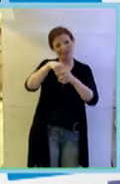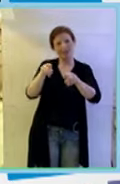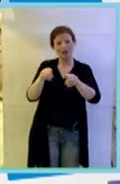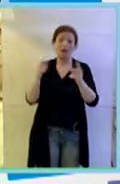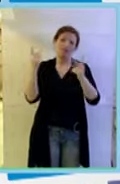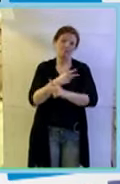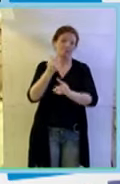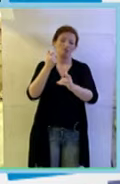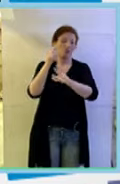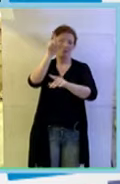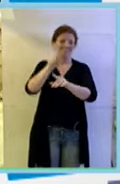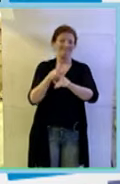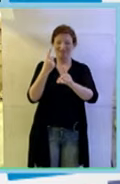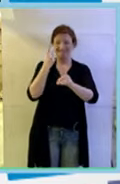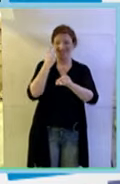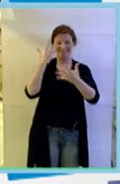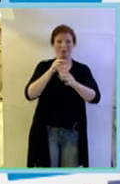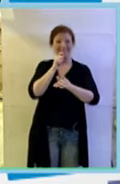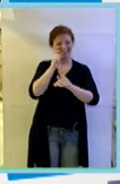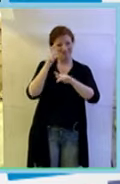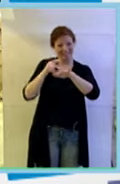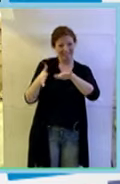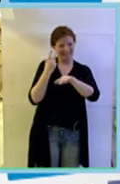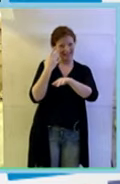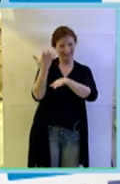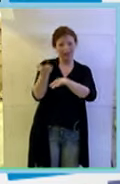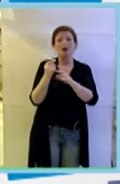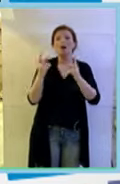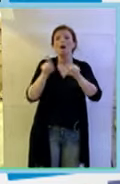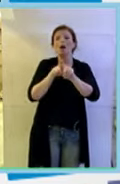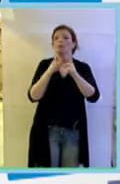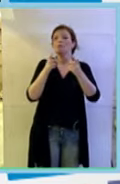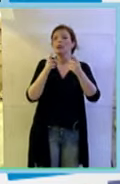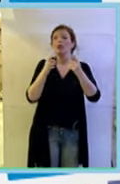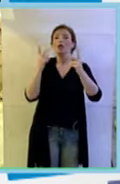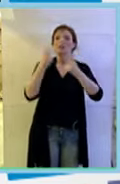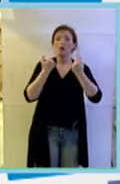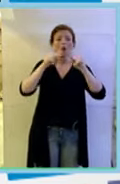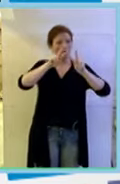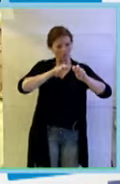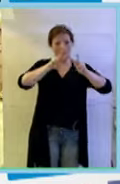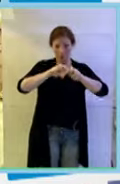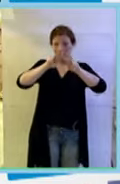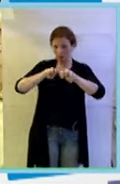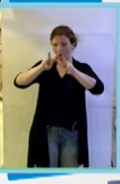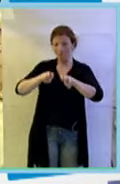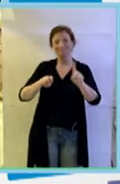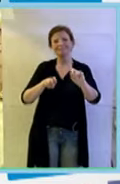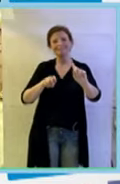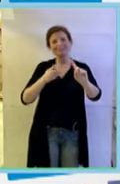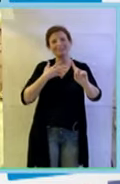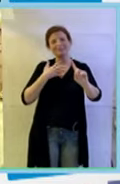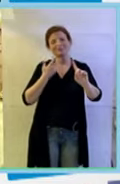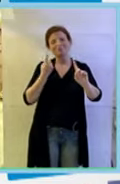chiarissimo da questa intervista il fatto di non essere ricerca ricerca ricerca ma essere